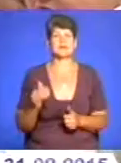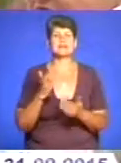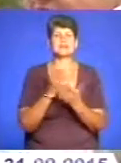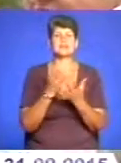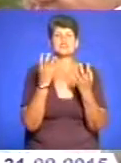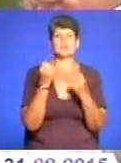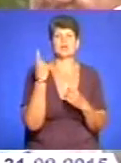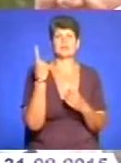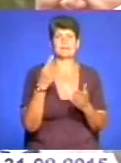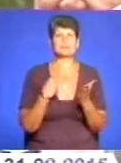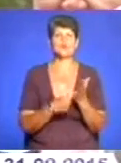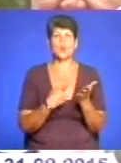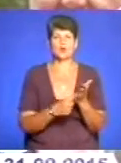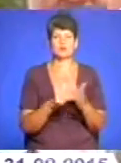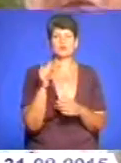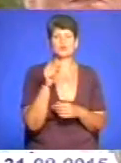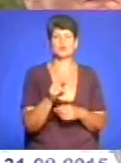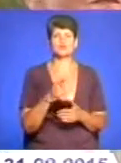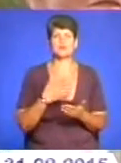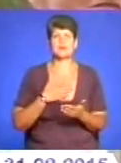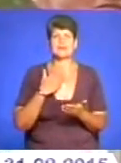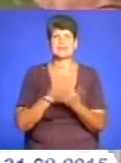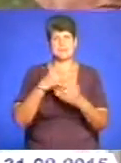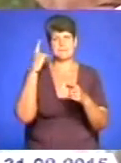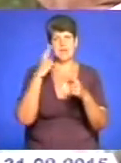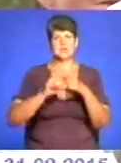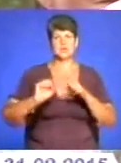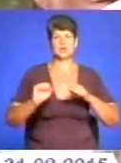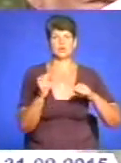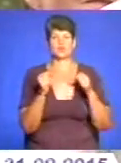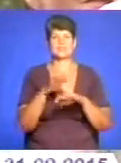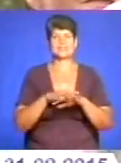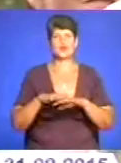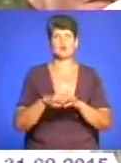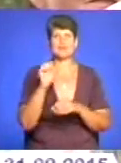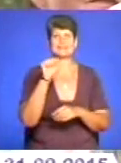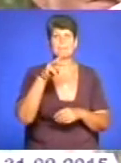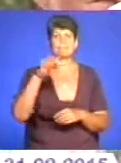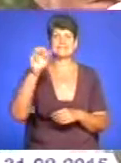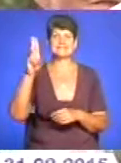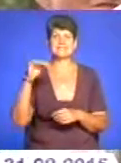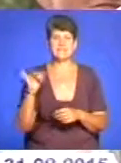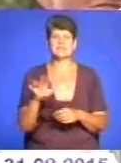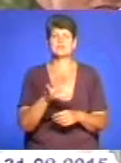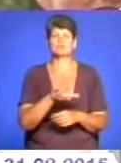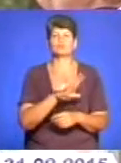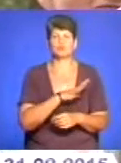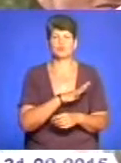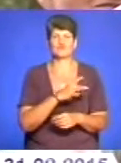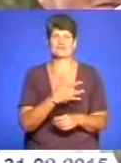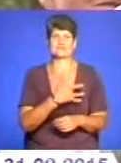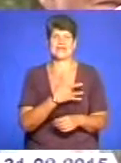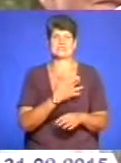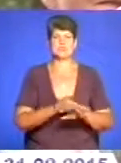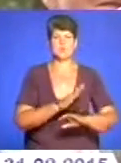одним доказом того, що ми є братні і дружні народи. Адам Міцкевич, без перебільшення, був серцем